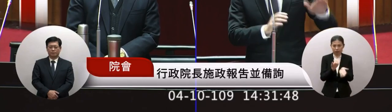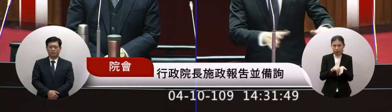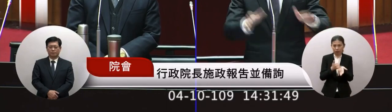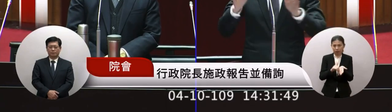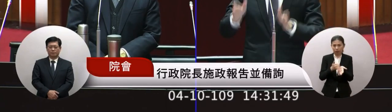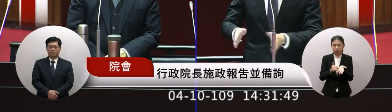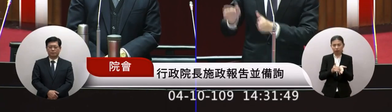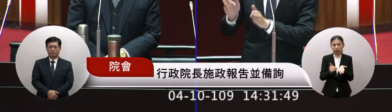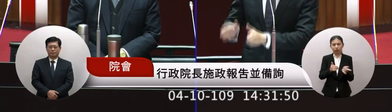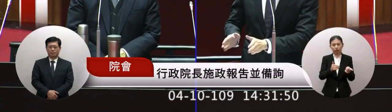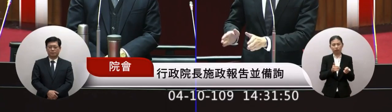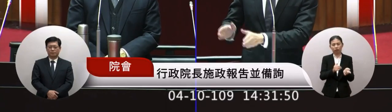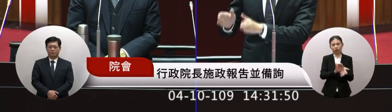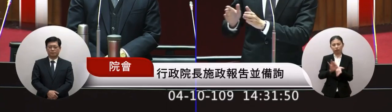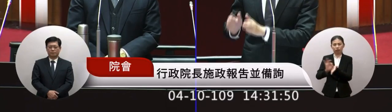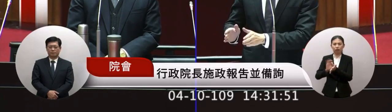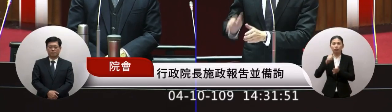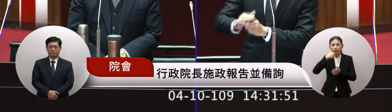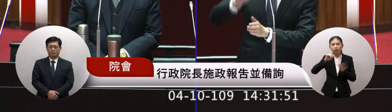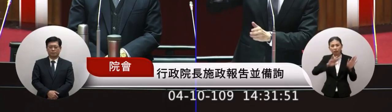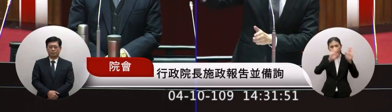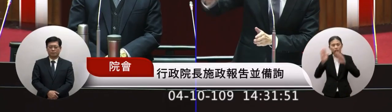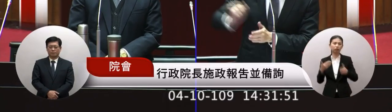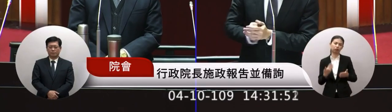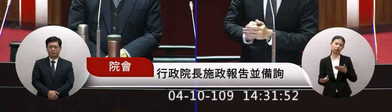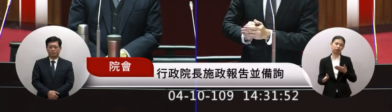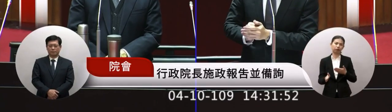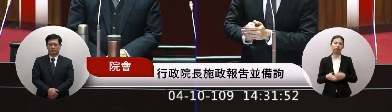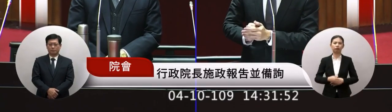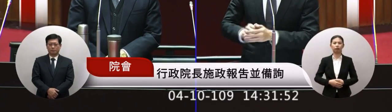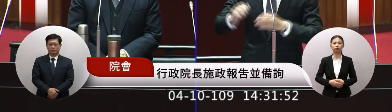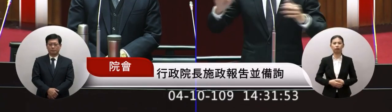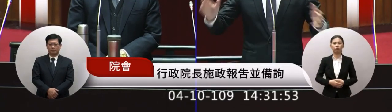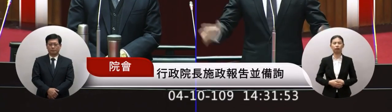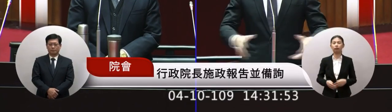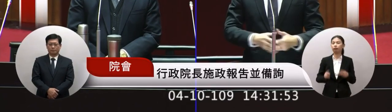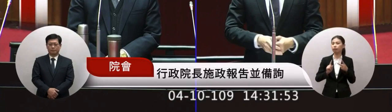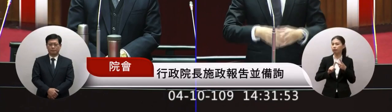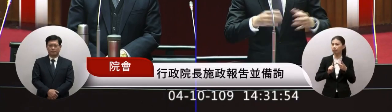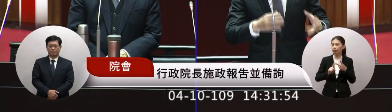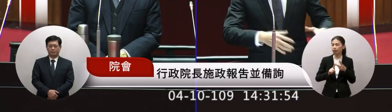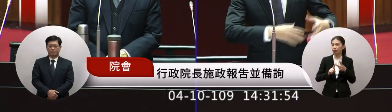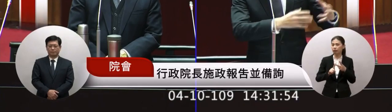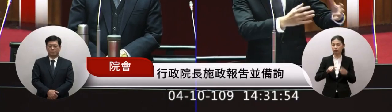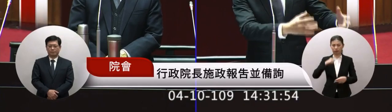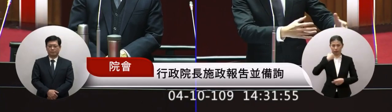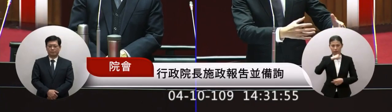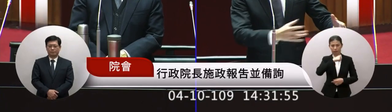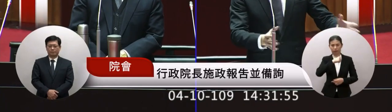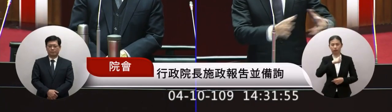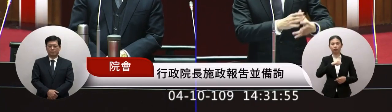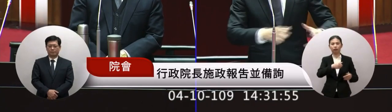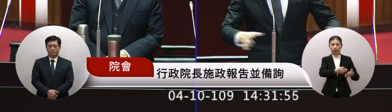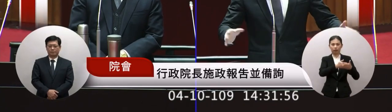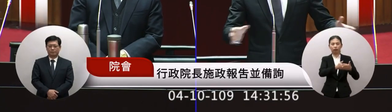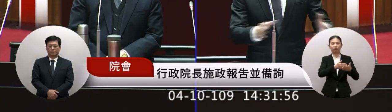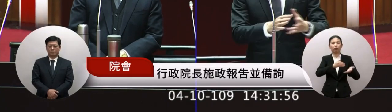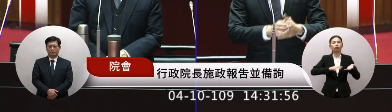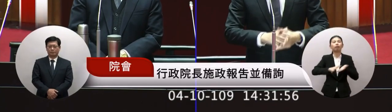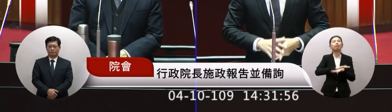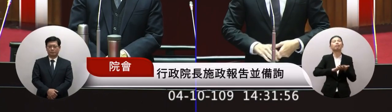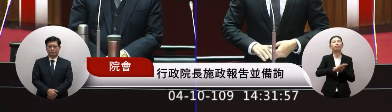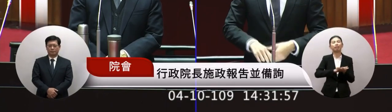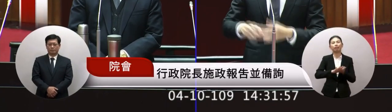開庭不符合台灣現狀的部分這是議席的那個斬處另外這方面就是跟台灣跟中國人合作